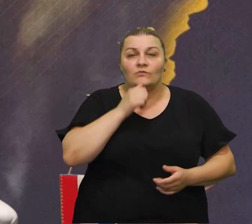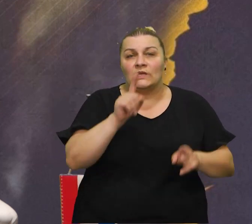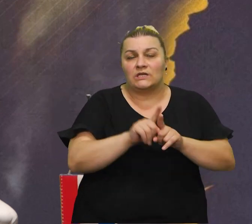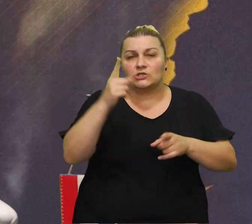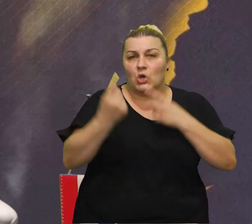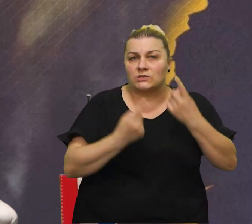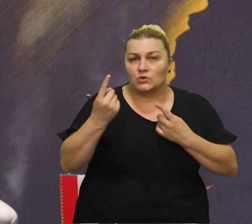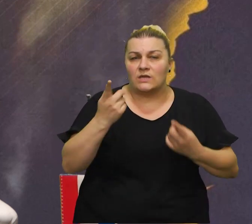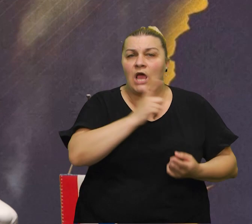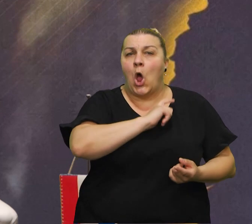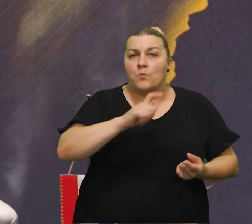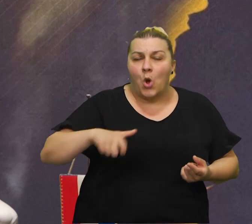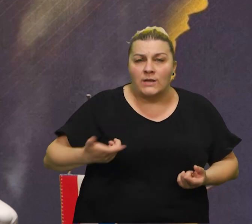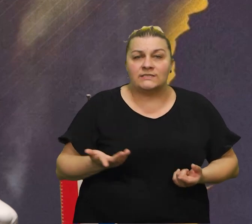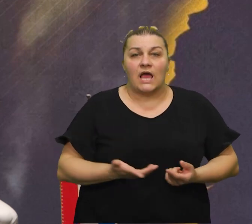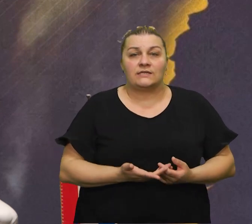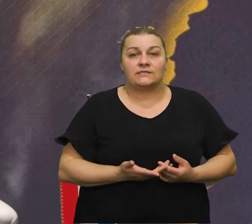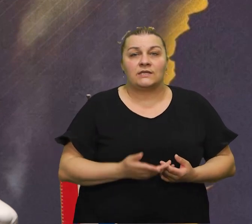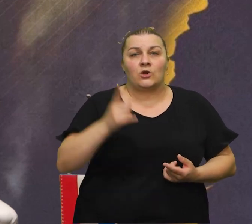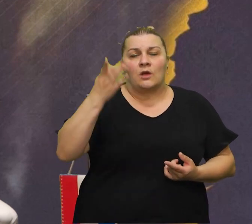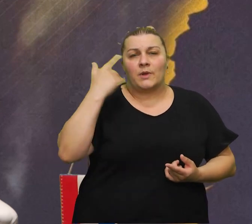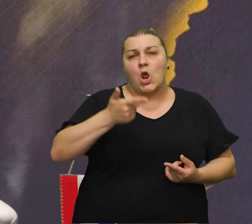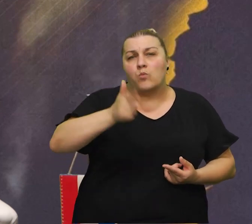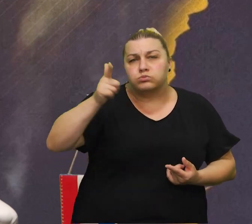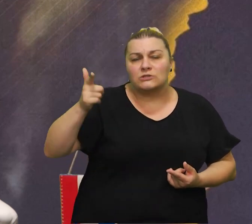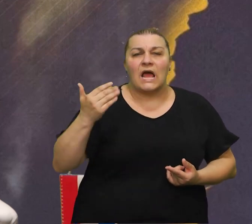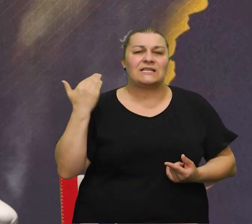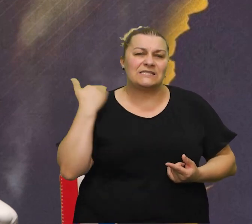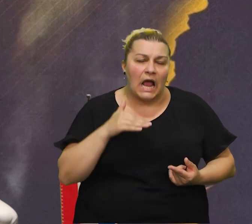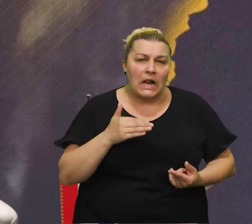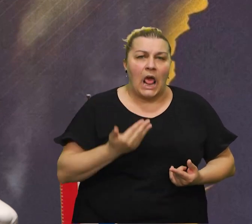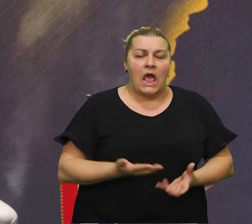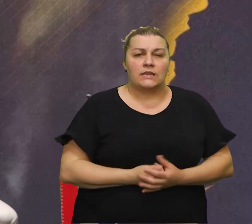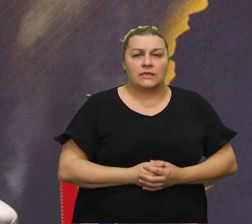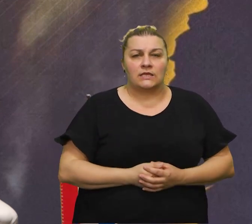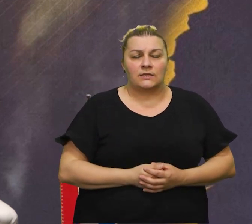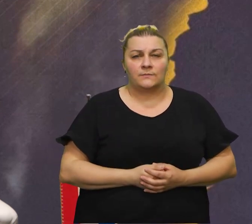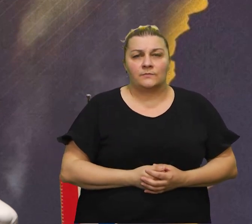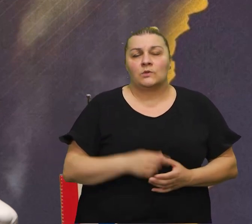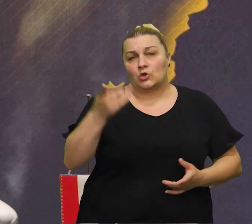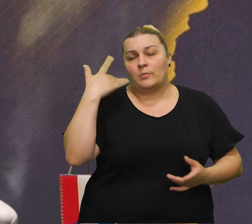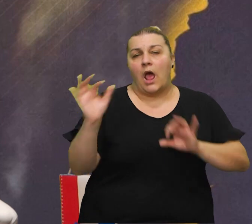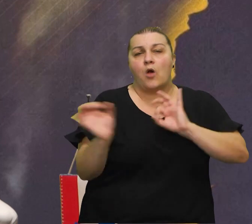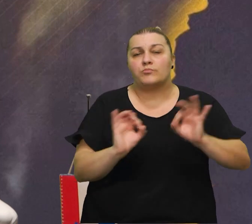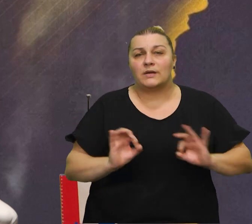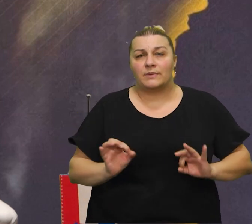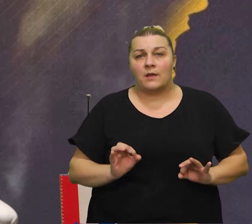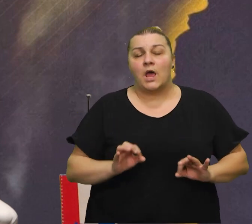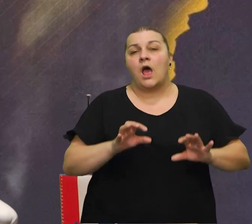policajci, nadam brutalna način, ubijene i zaklane i, znači, priprema za